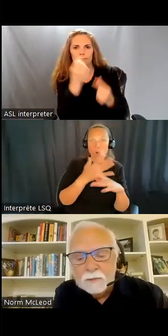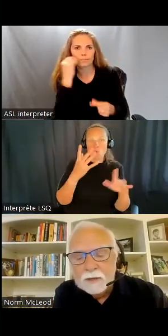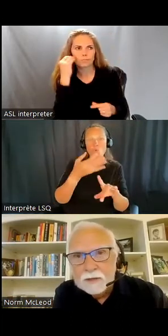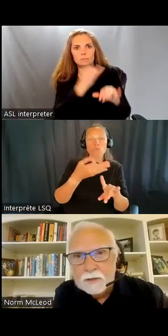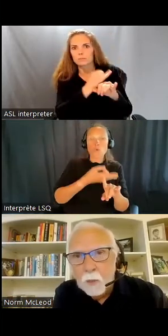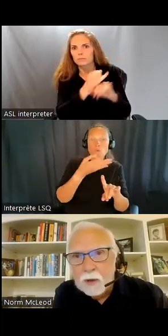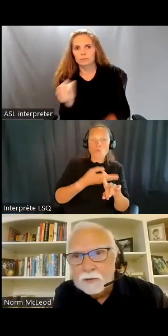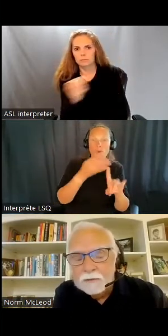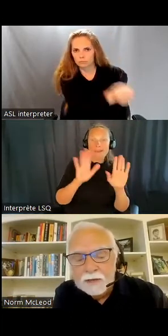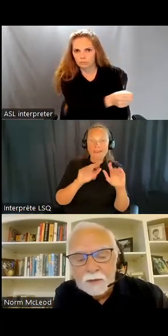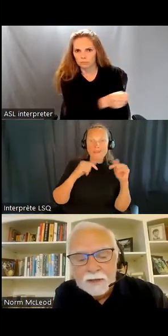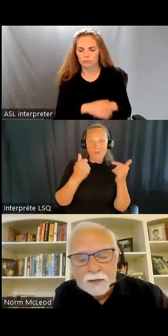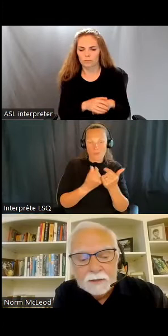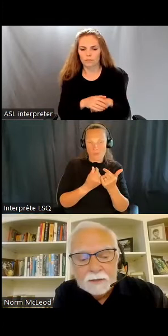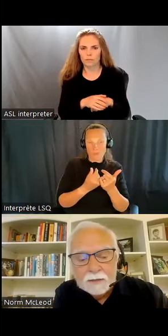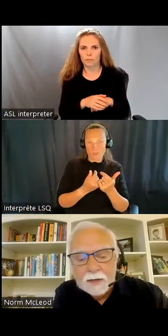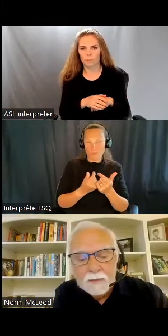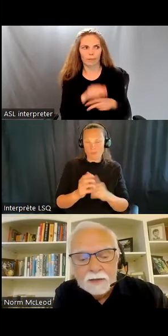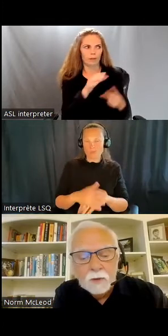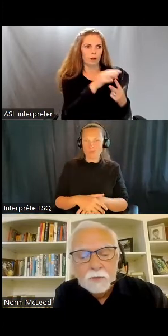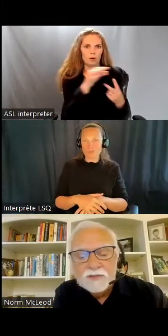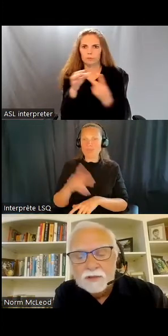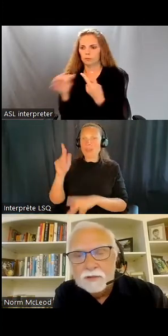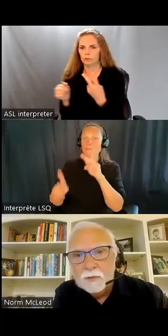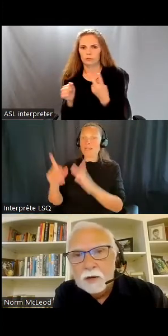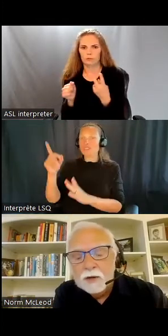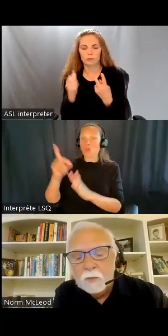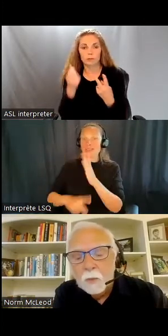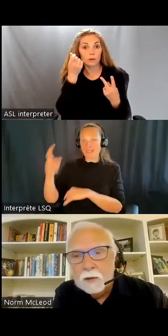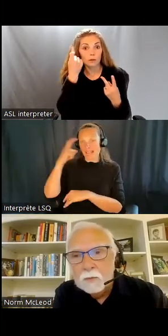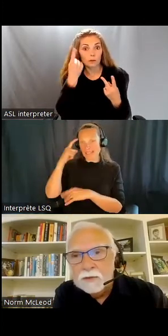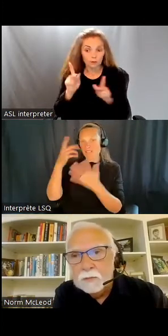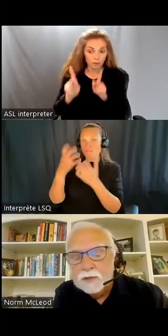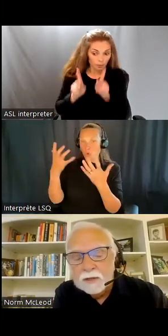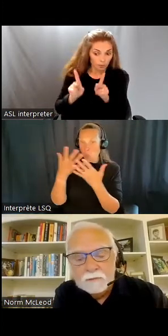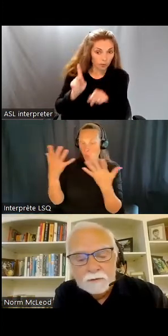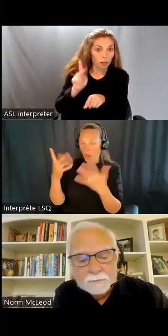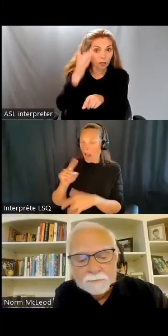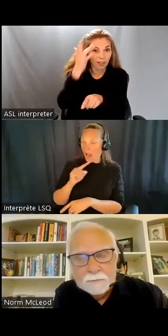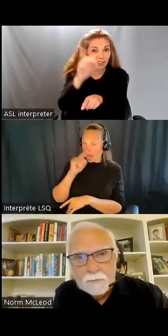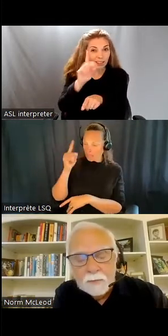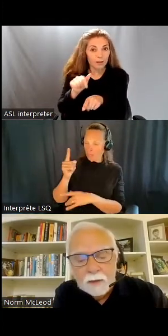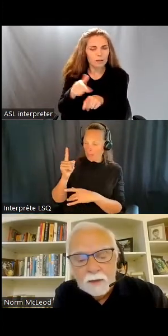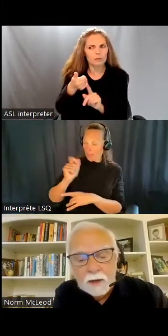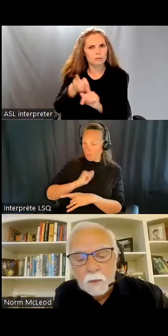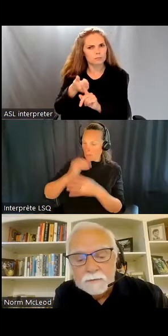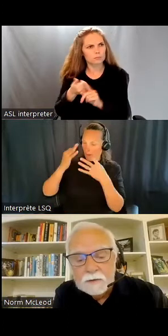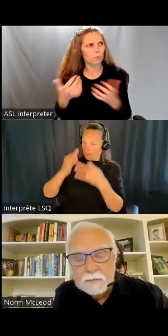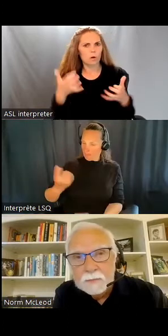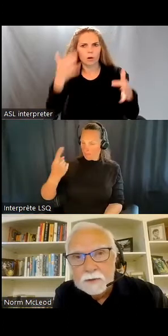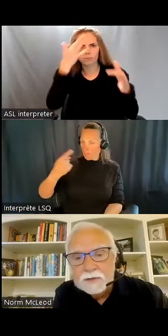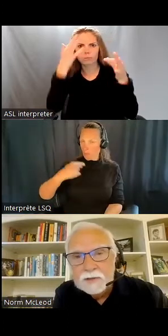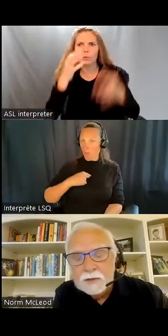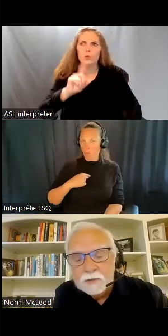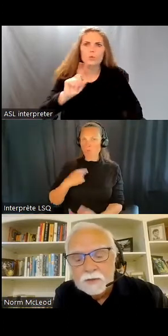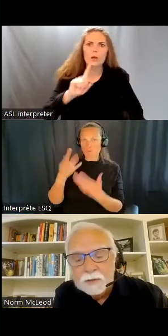Les personnes ayant une déficience intellectuelle veulent vivre de manière indépendante et prendre leurs propres décisions par rapport à là où ils